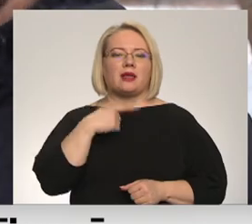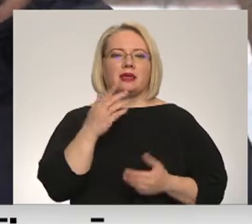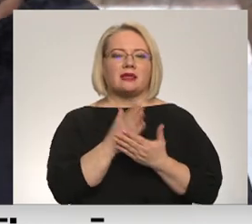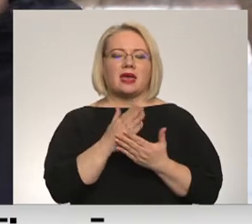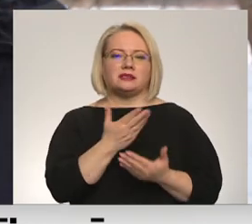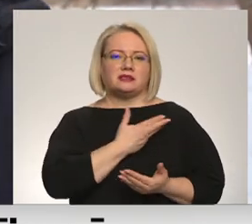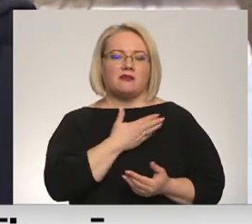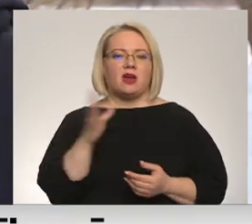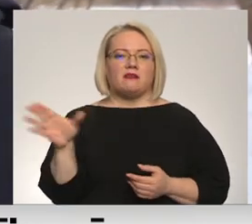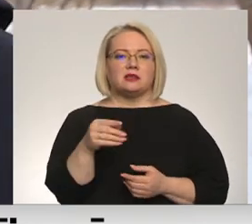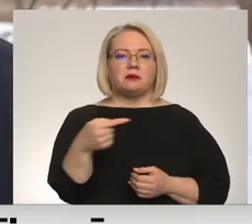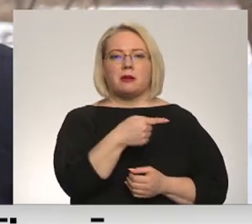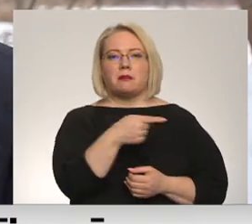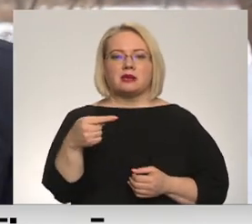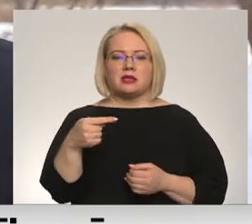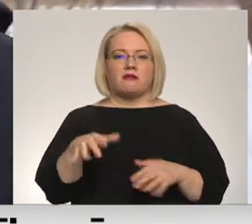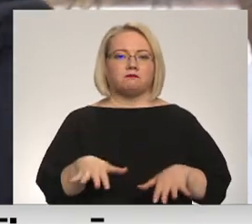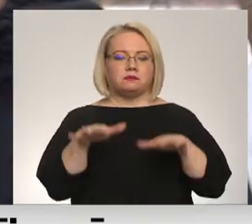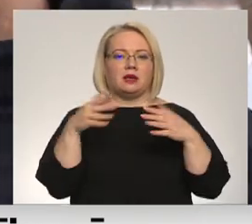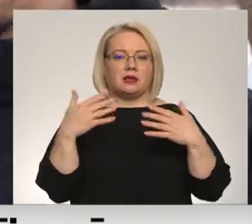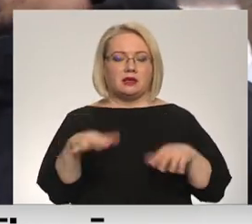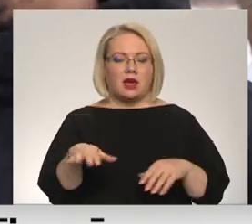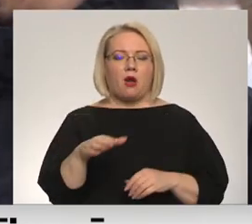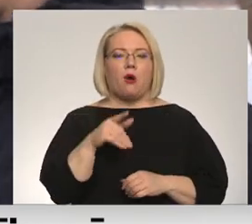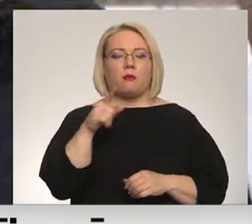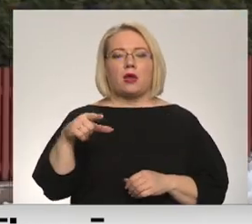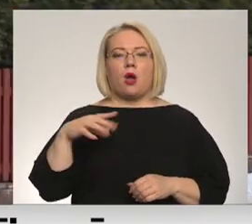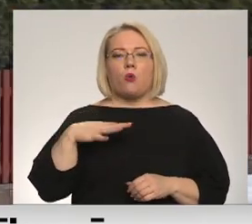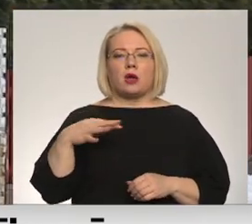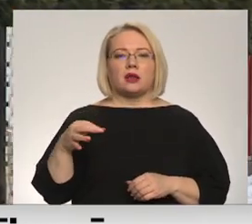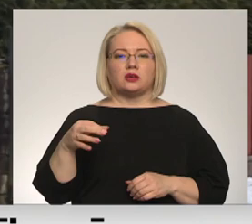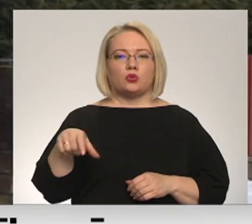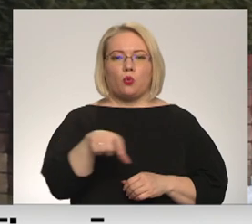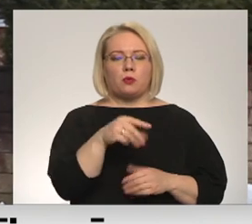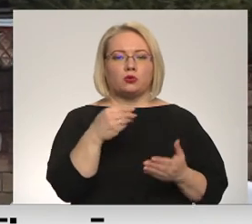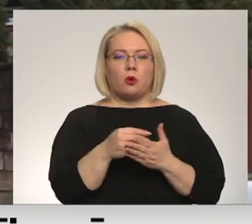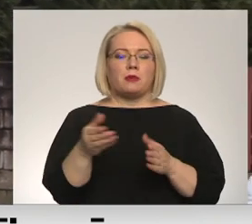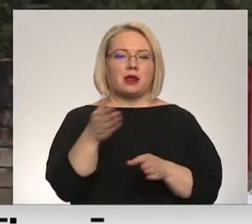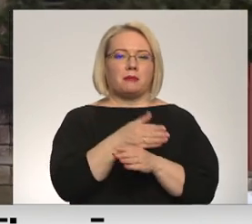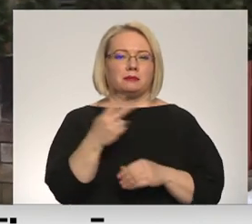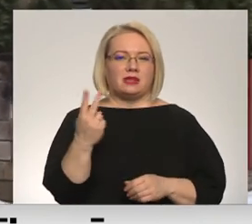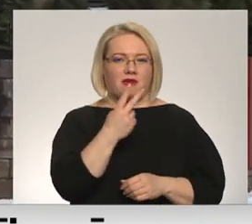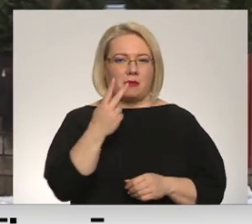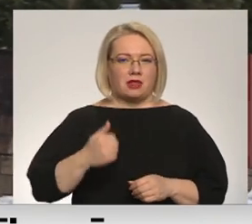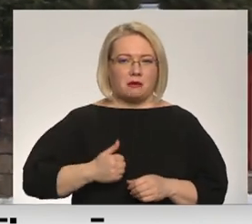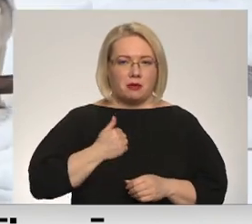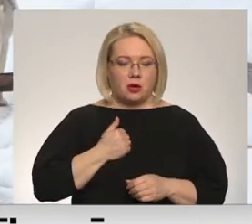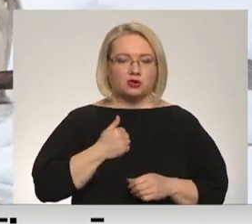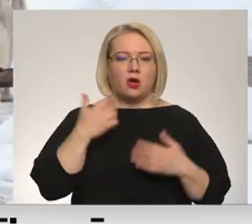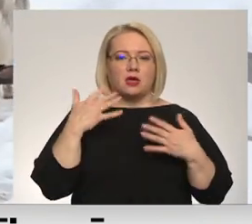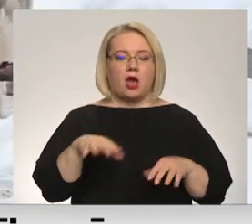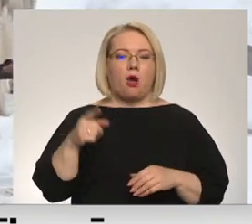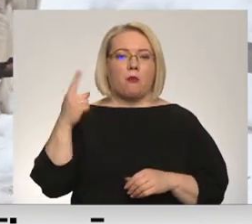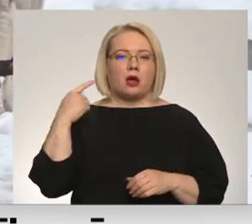jo mums jau vispirmjā stāvā ir paceltas senaukšā. Gatis īpašuma pie ogresupas iegādājās pirms diviem gadiem un piedzīvēja plūdu ogonskristības jau